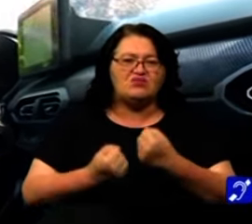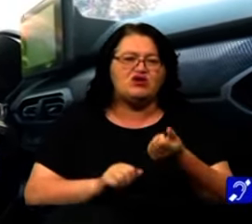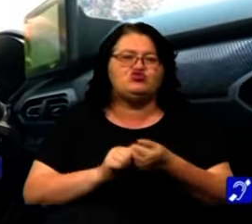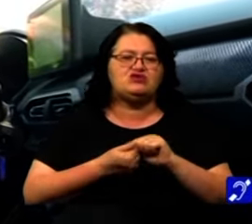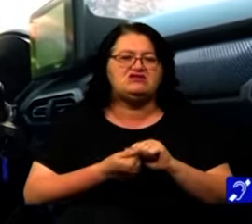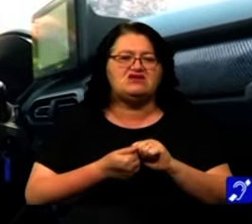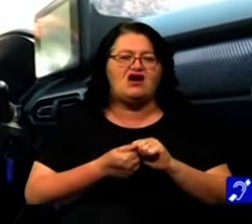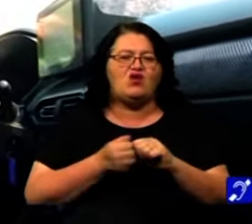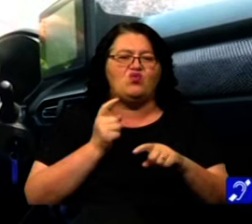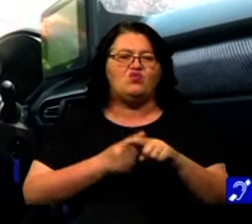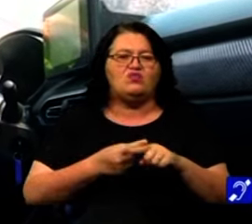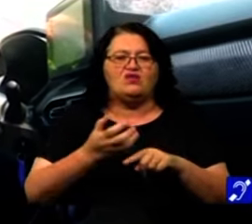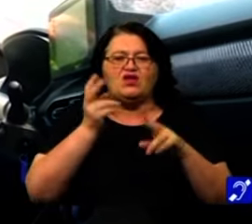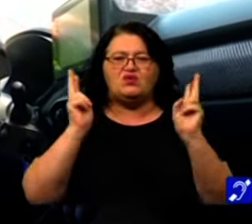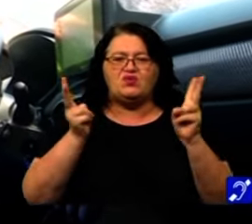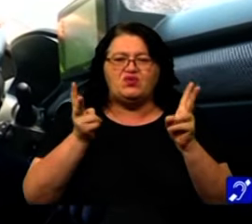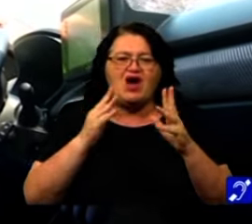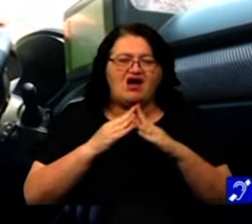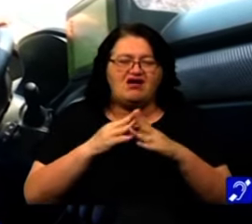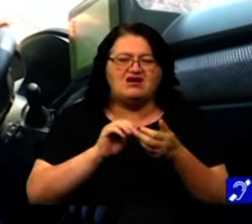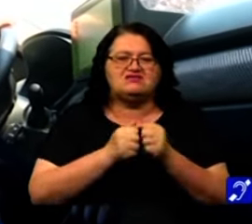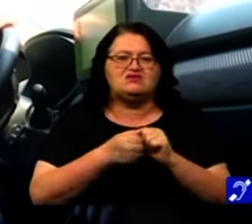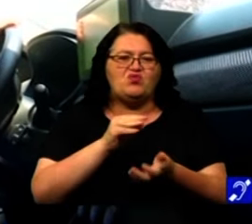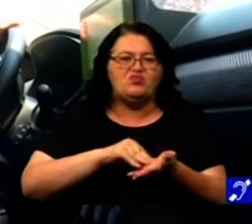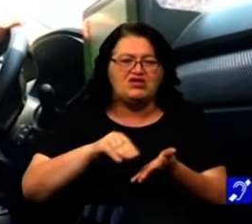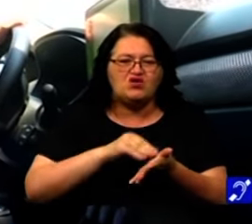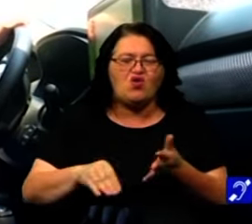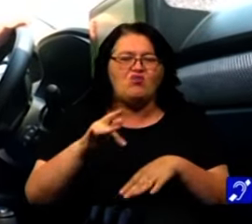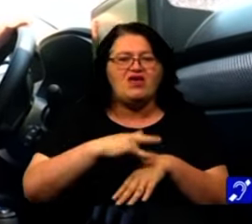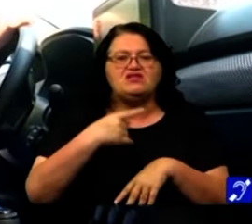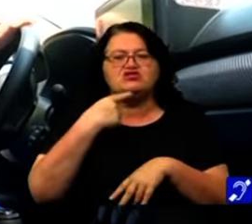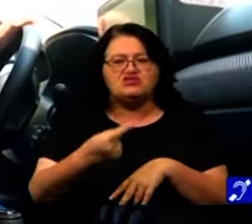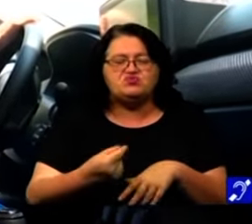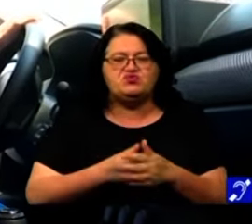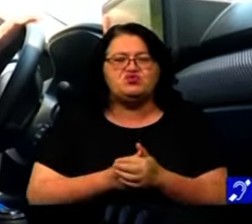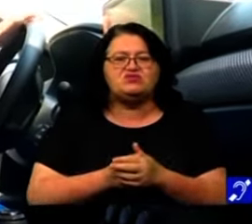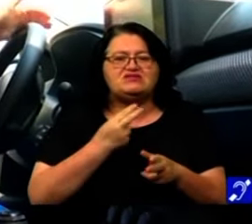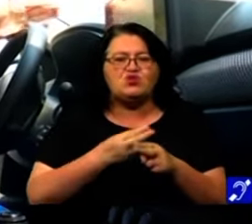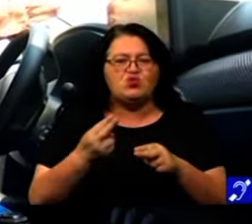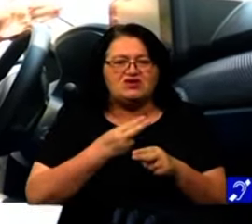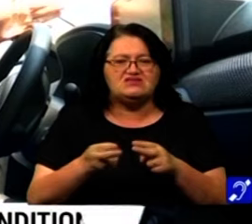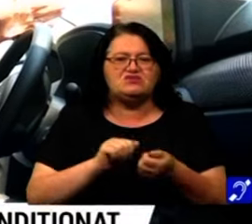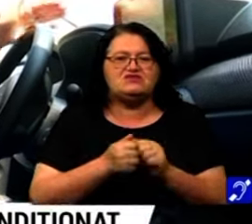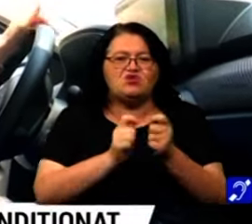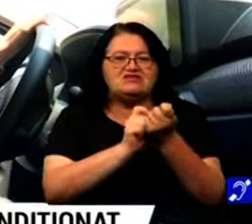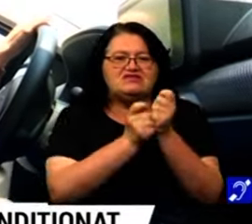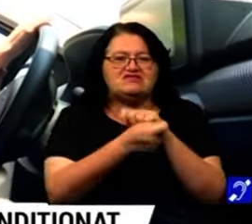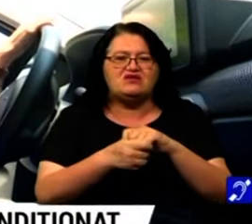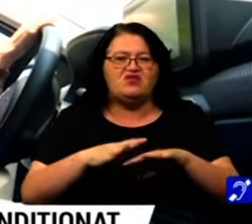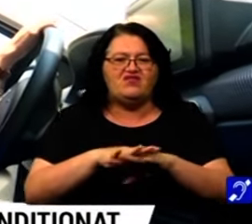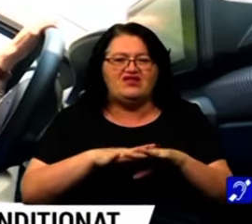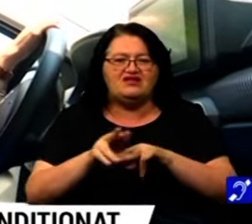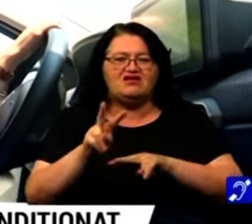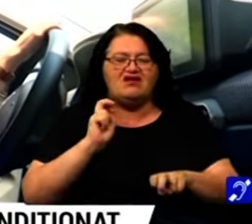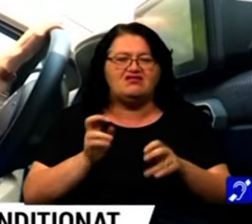sau de aparatele de aer condiționat de acasă sau de la birou, medicii ne recomandă să curățăm sau chiar să schimbăm filtrele